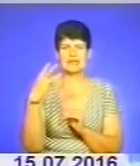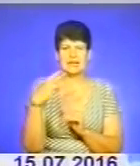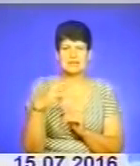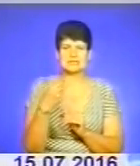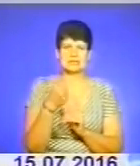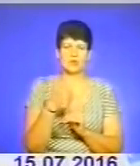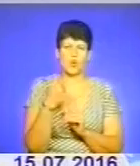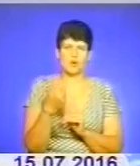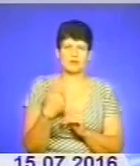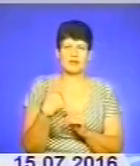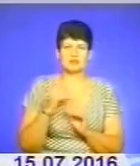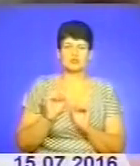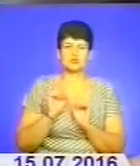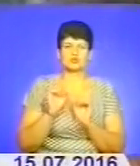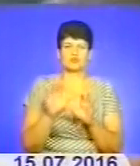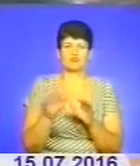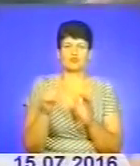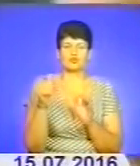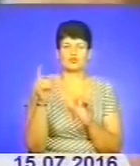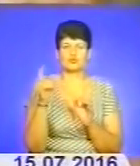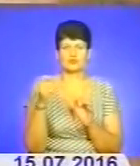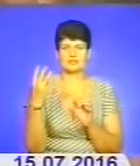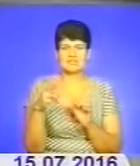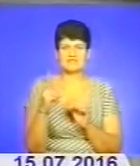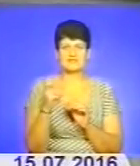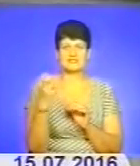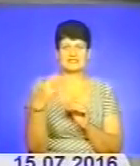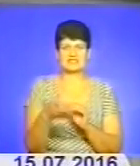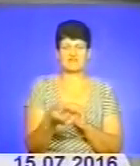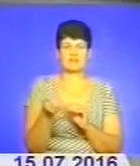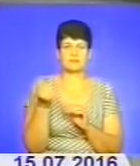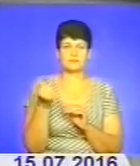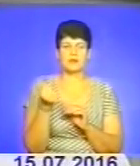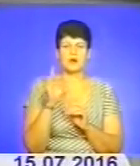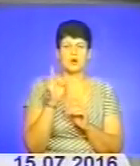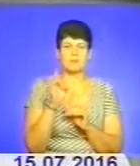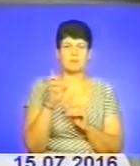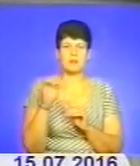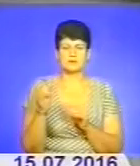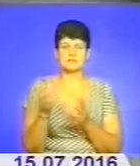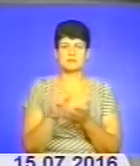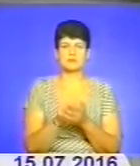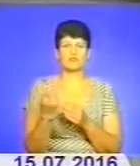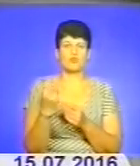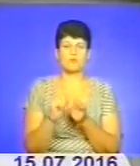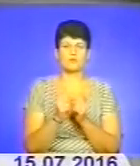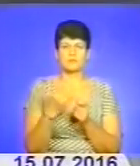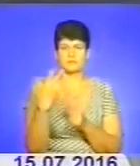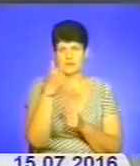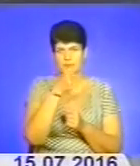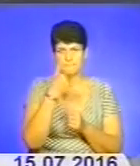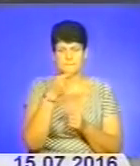можливо, не всі. Я штовхнув 130 і 230 вирвав. Роман Баланюк займається двоборством майже 5 років.